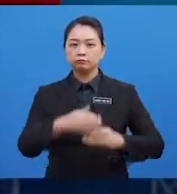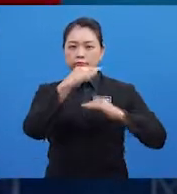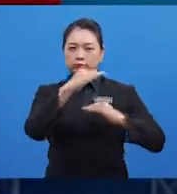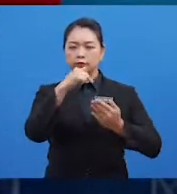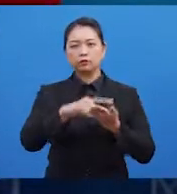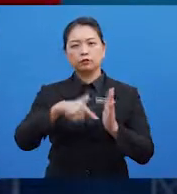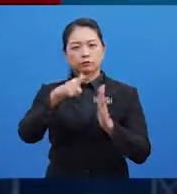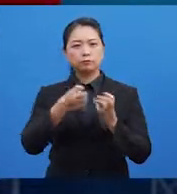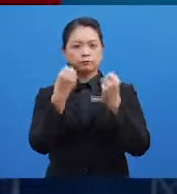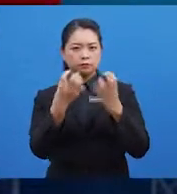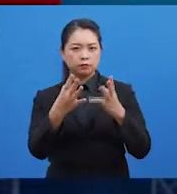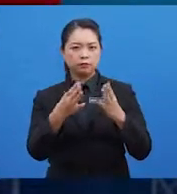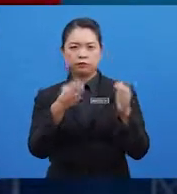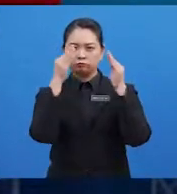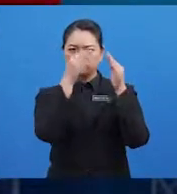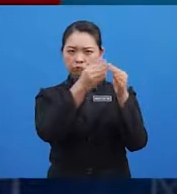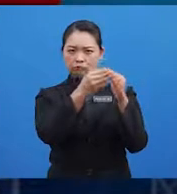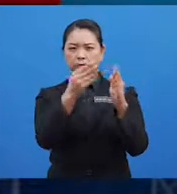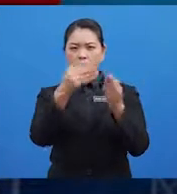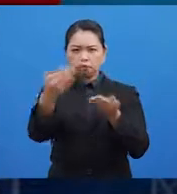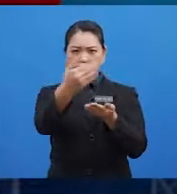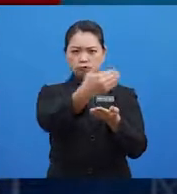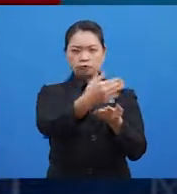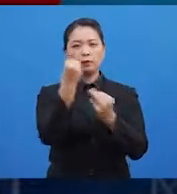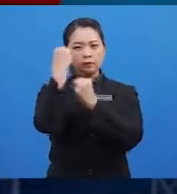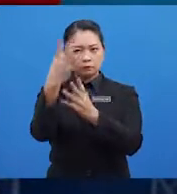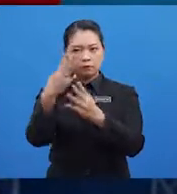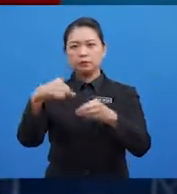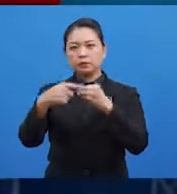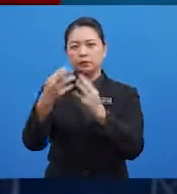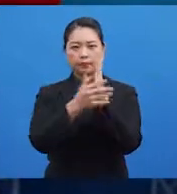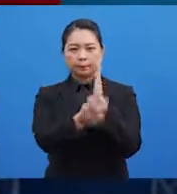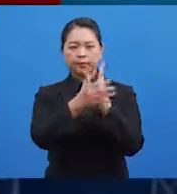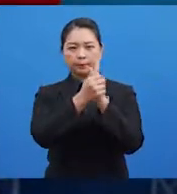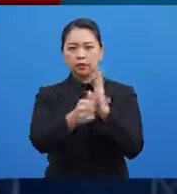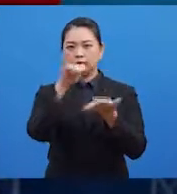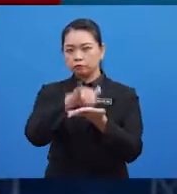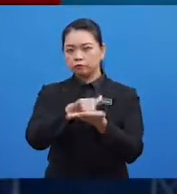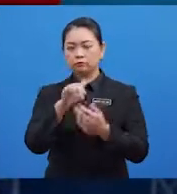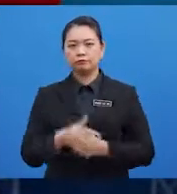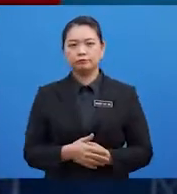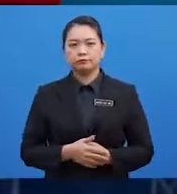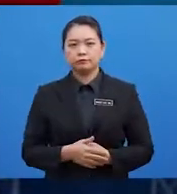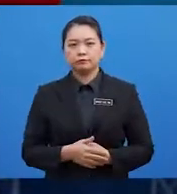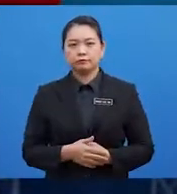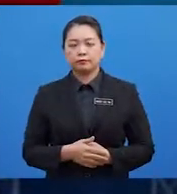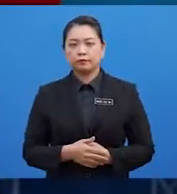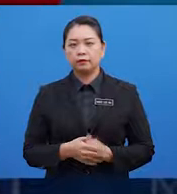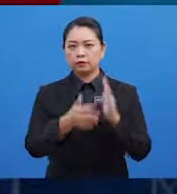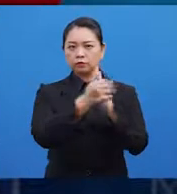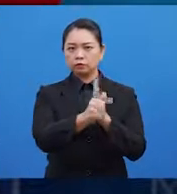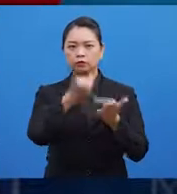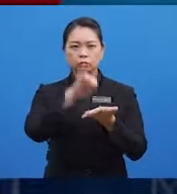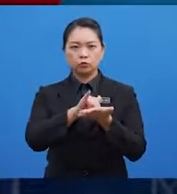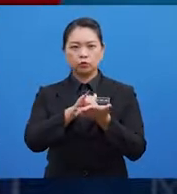lebih banyak tertumpu kepada pengumpulan maklumat mengenai kemahiran-kemahiran tersebut Kemahiran itu